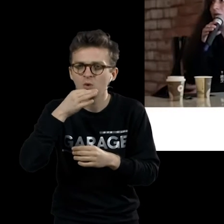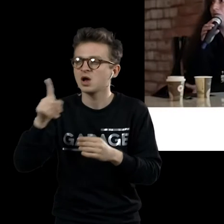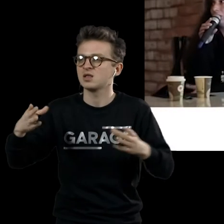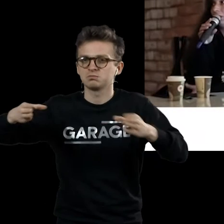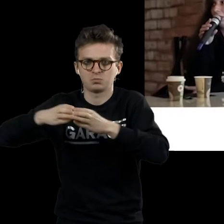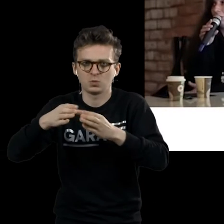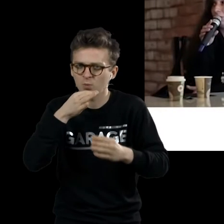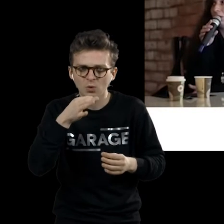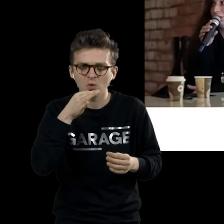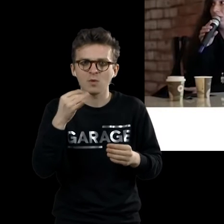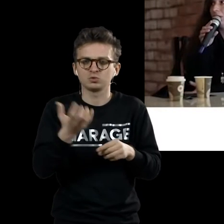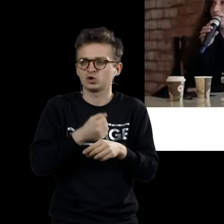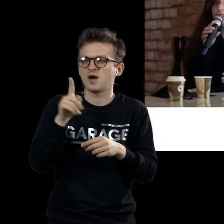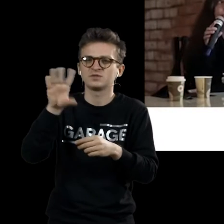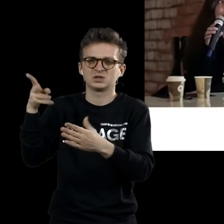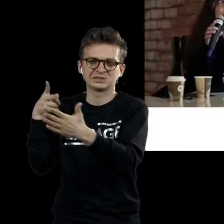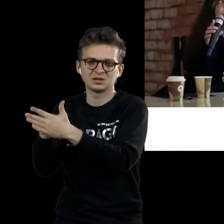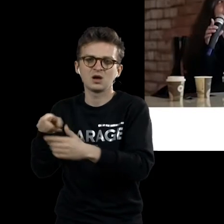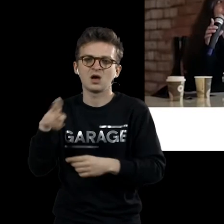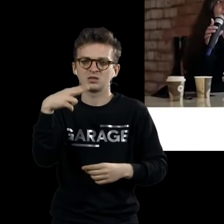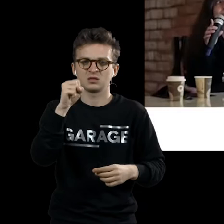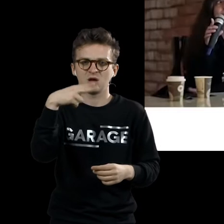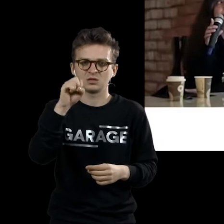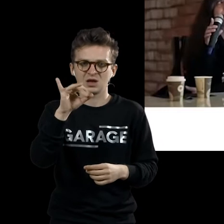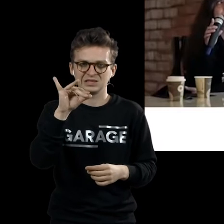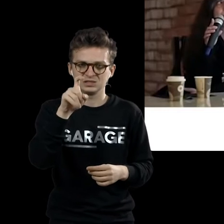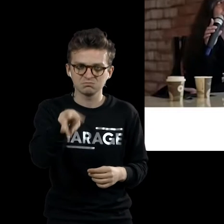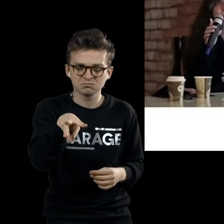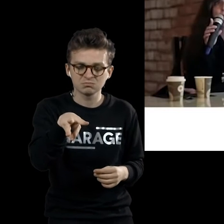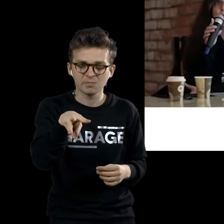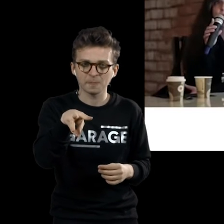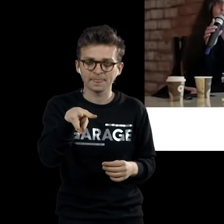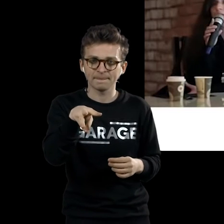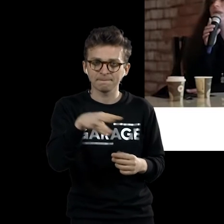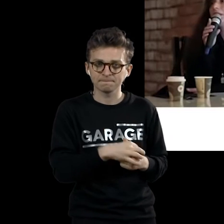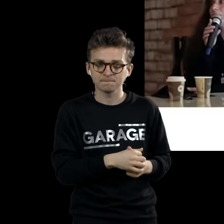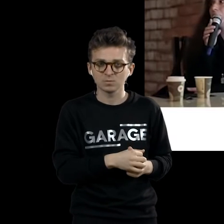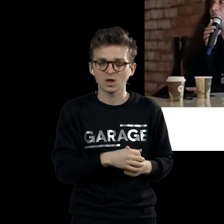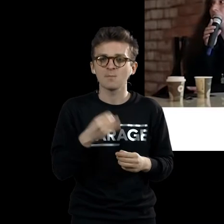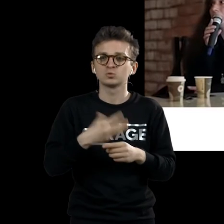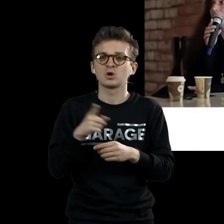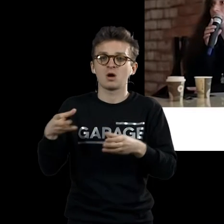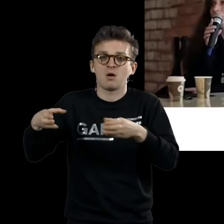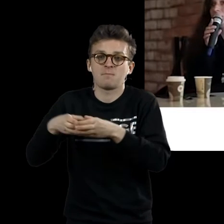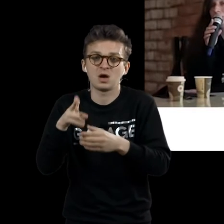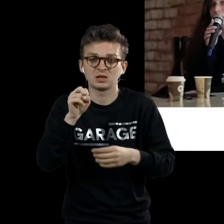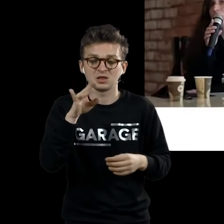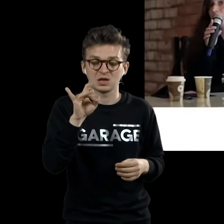направлению. Словно говоря, его приписывают к дадаизму. Но с дадаистскими компаниями он